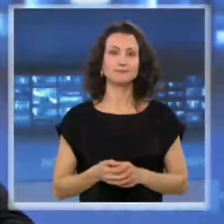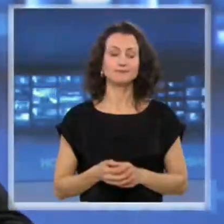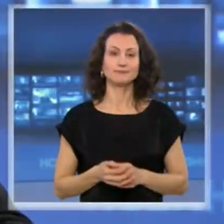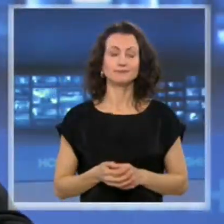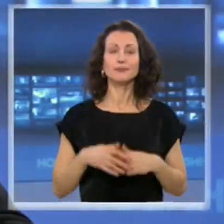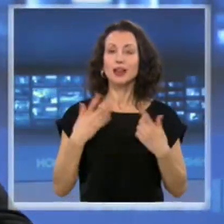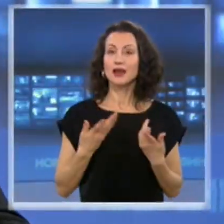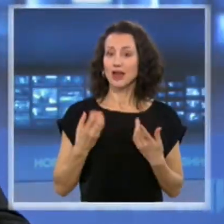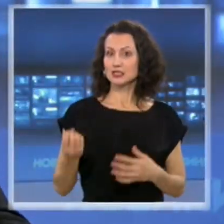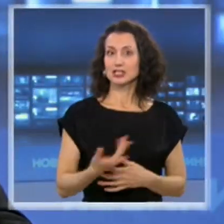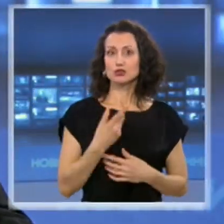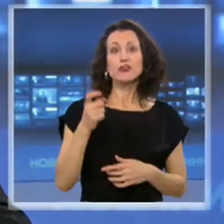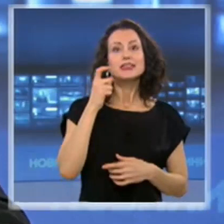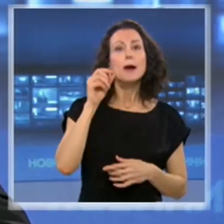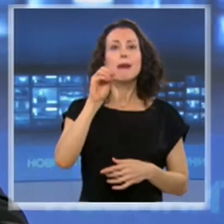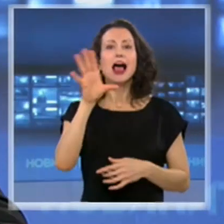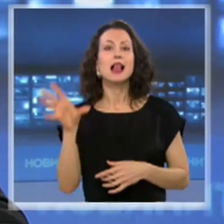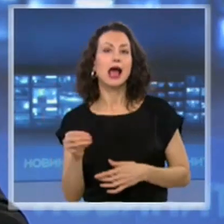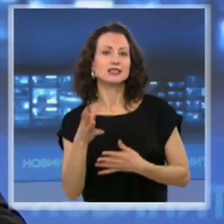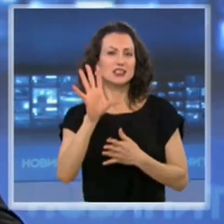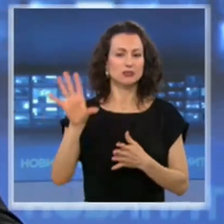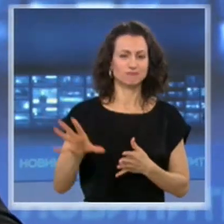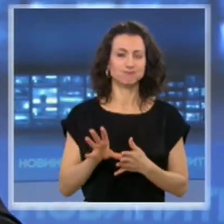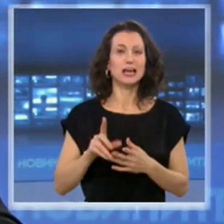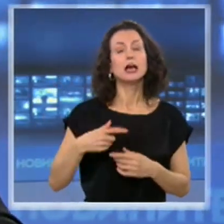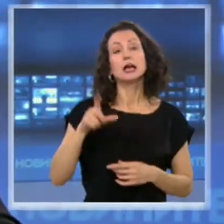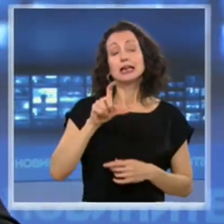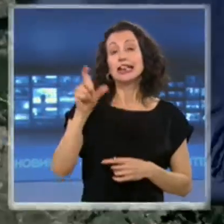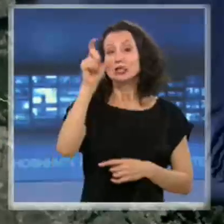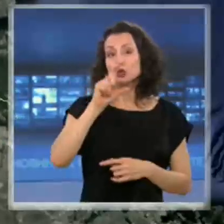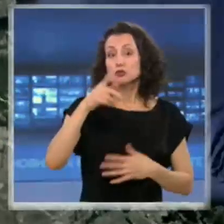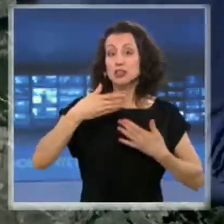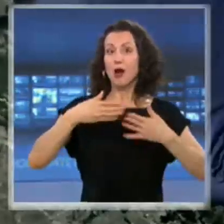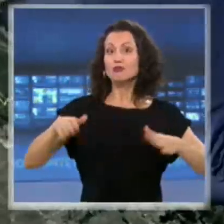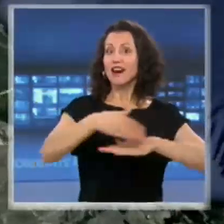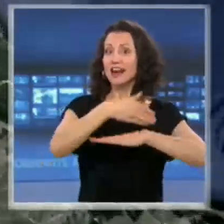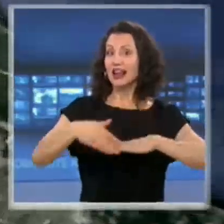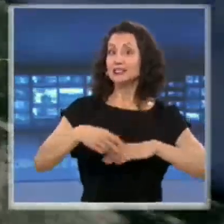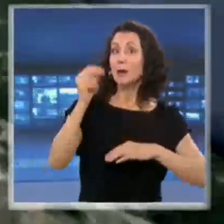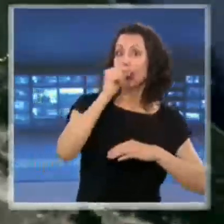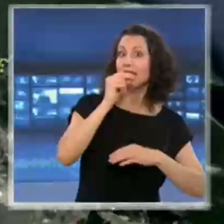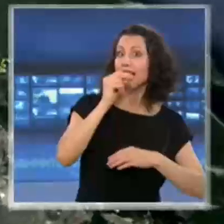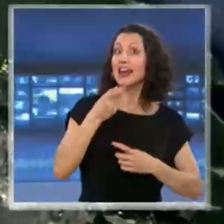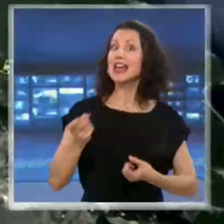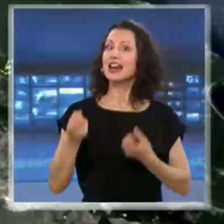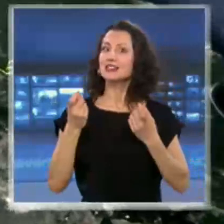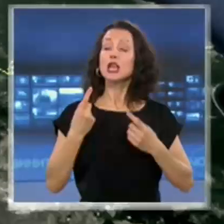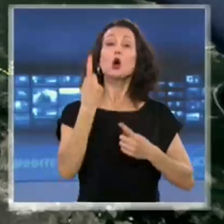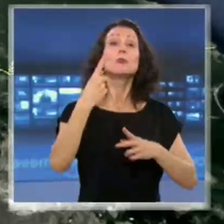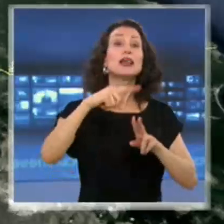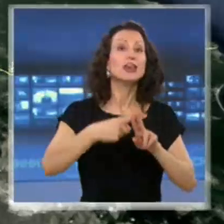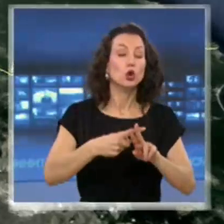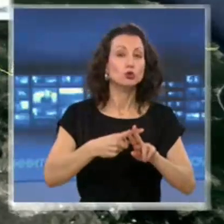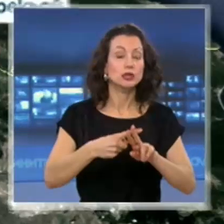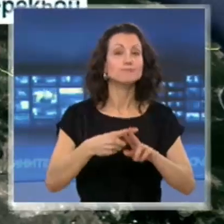Какво се случва на Балканите? Турция отваря границите си с България и Гърция от 1 юни. Това пишат медиите в Южната ни съседка, като